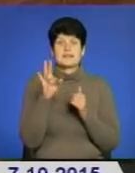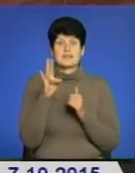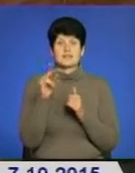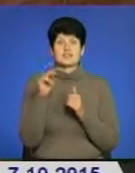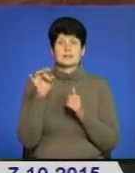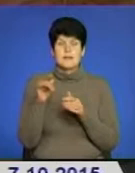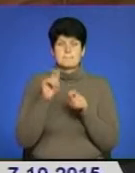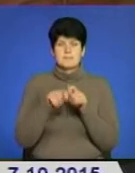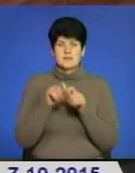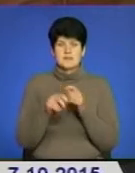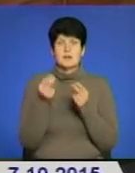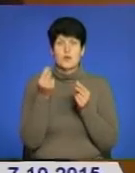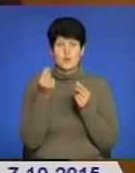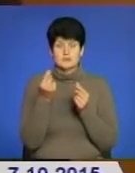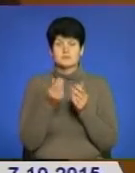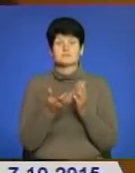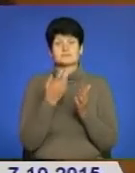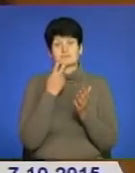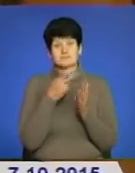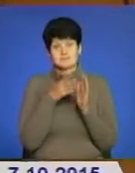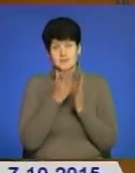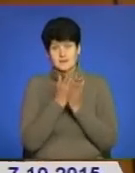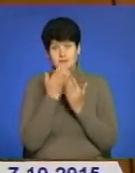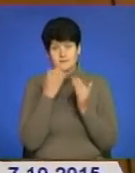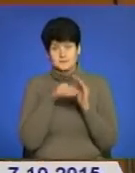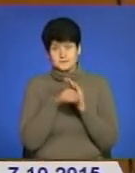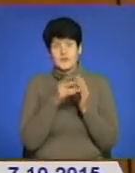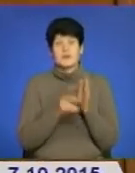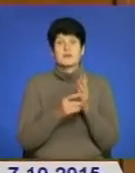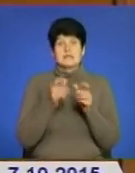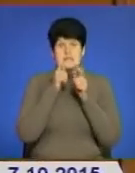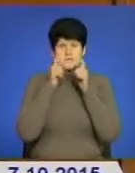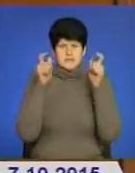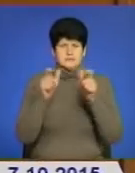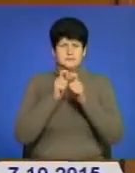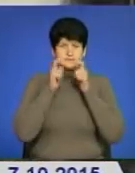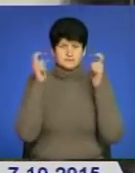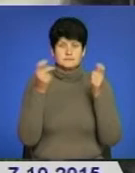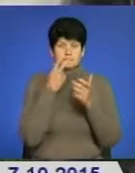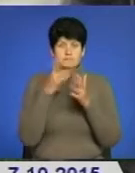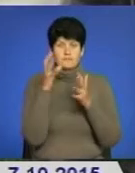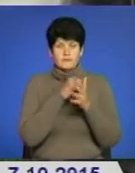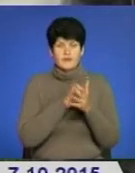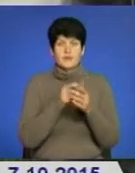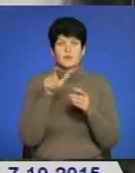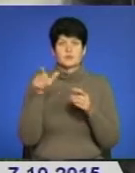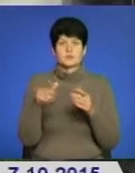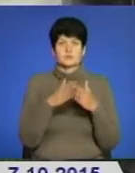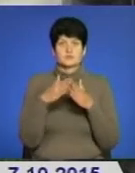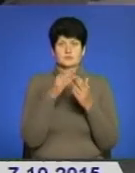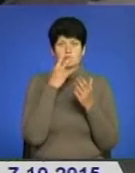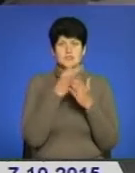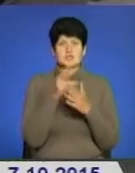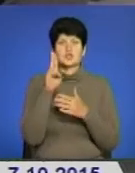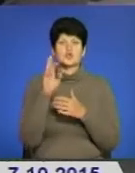перевірила сховок з грошима і зрозуміла, що її обікрали. Пенсіонерка почала кричати. Сусіди, які вийшли на вулицю, помітили іномарку